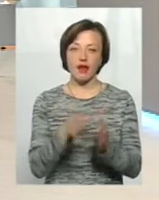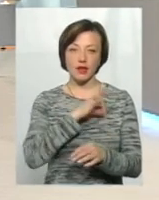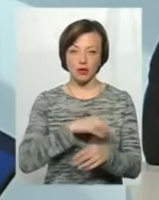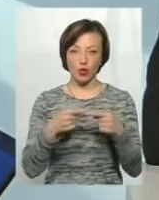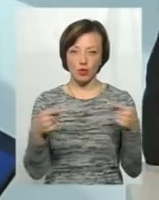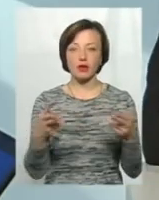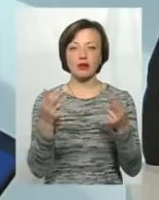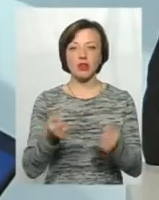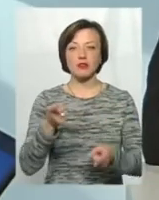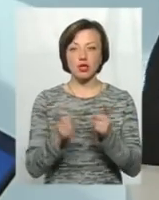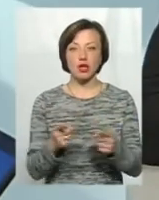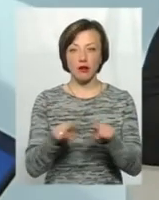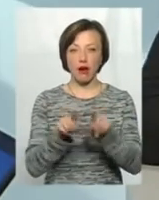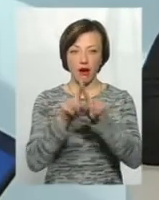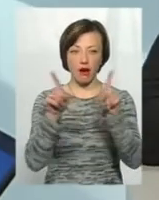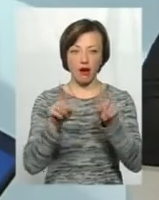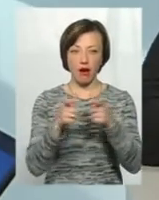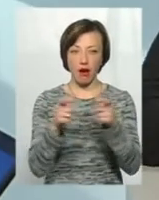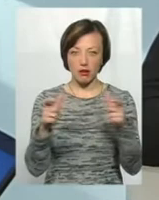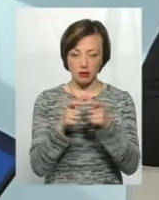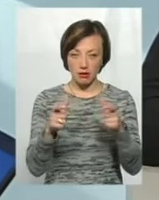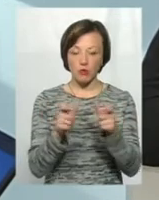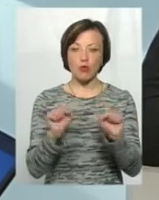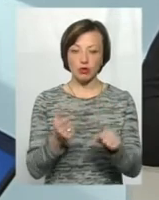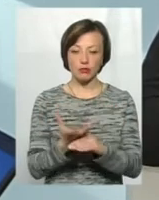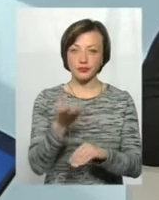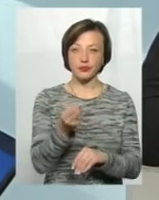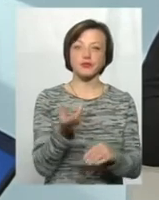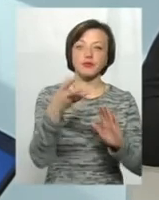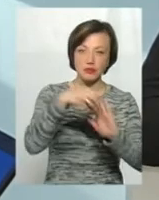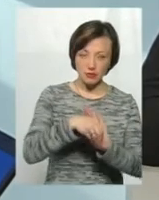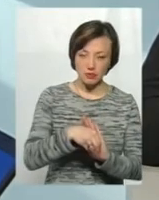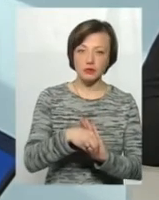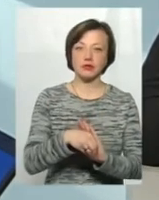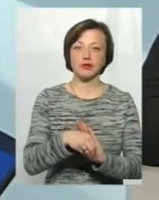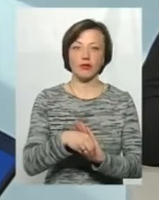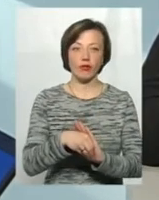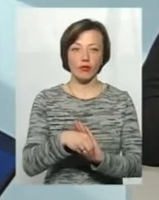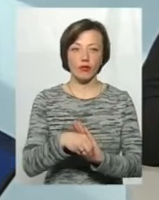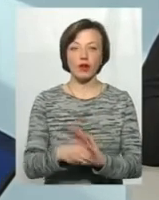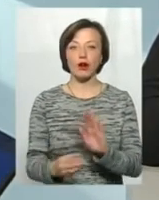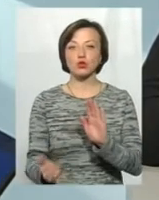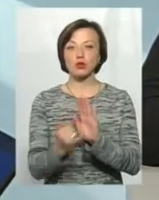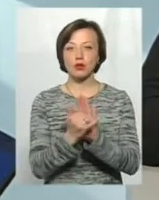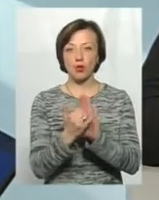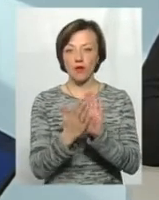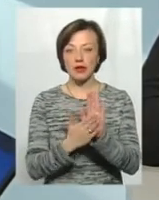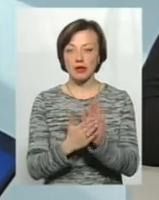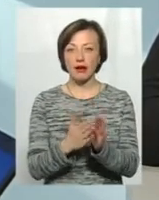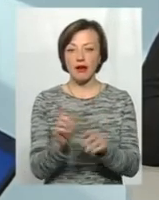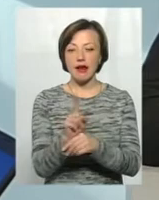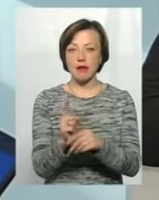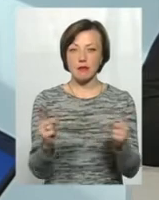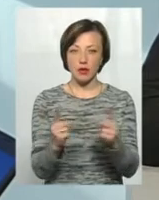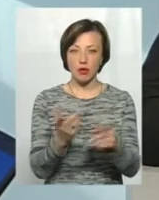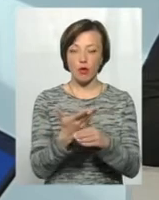звичайно. Так як така картка передбачає можливість розрахунку в тому числі з цього встановленого спеціального ліміту на оплату частинами і